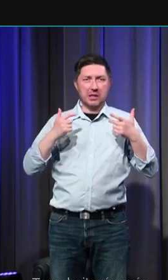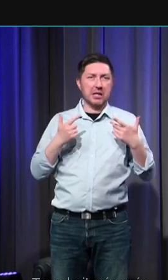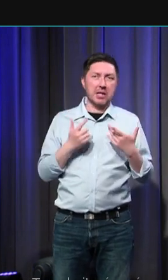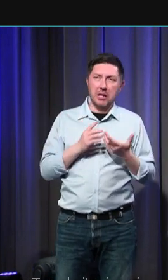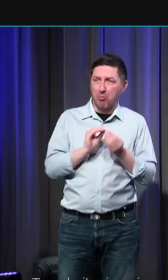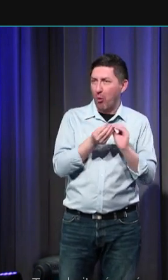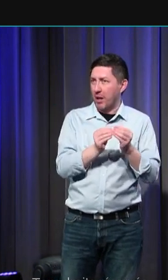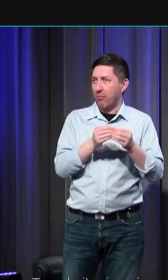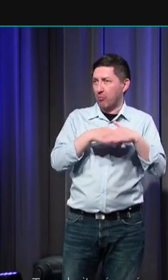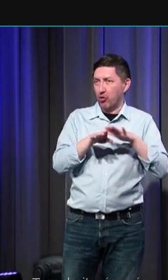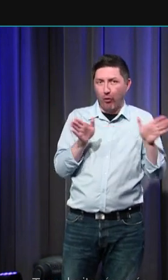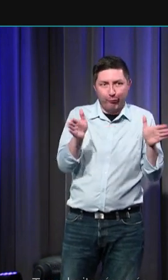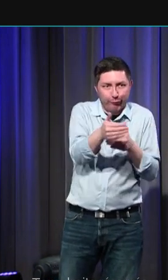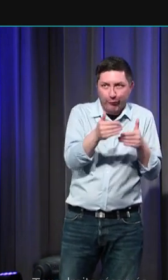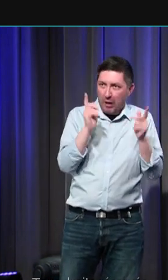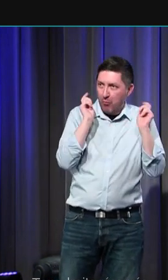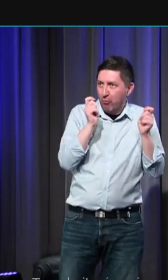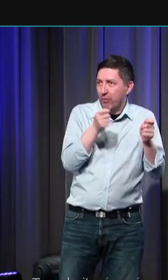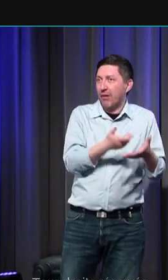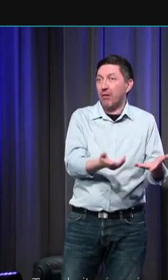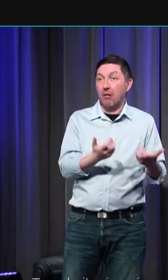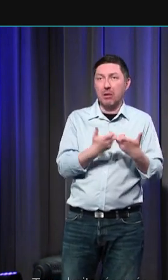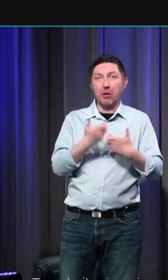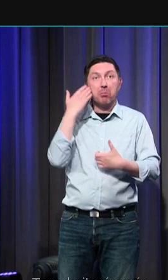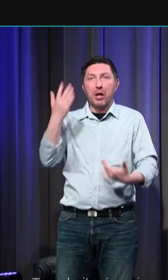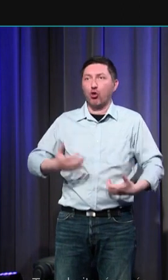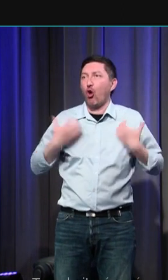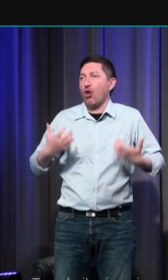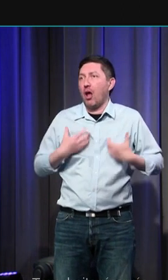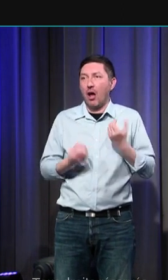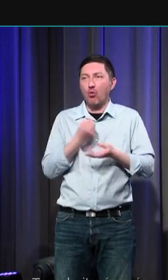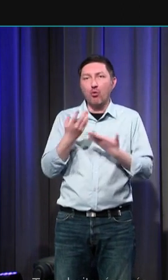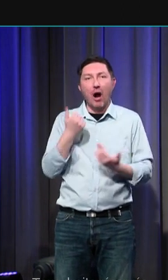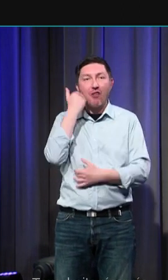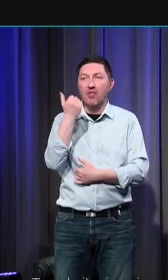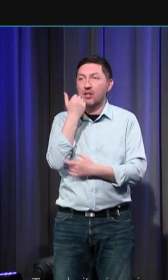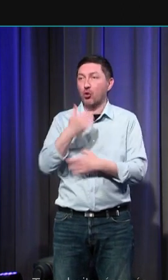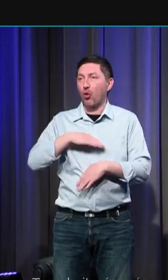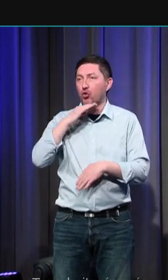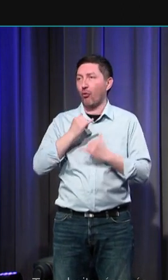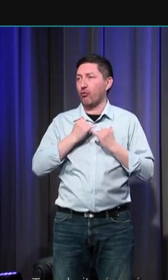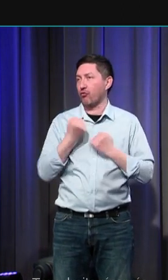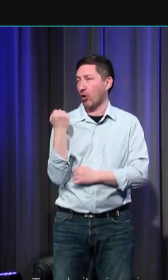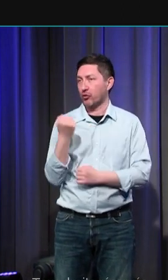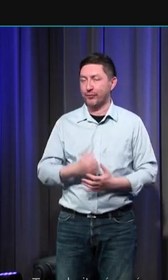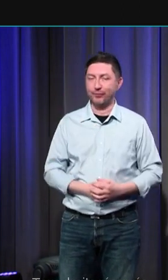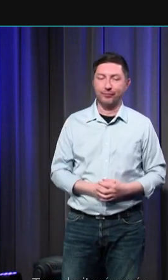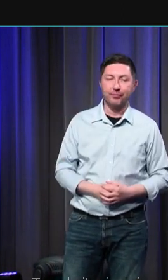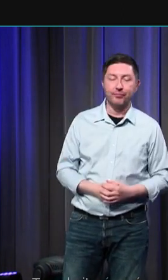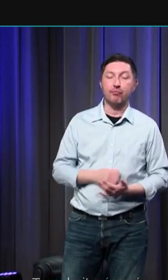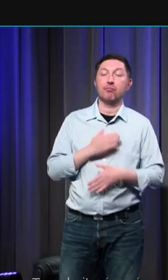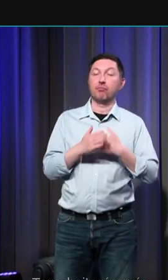risquent d'engager, que ce soit la colère ou une affection trop poussée. Tout cela débouche sur des